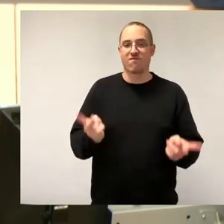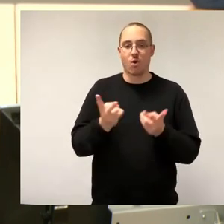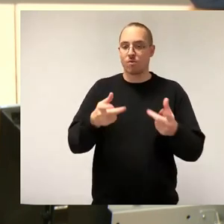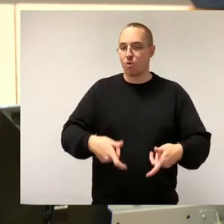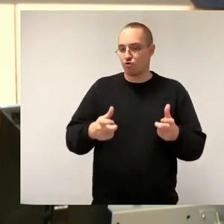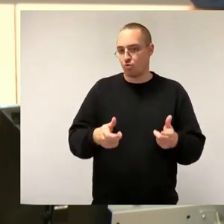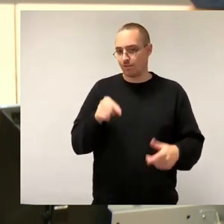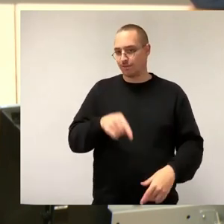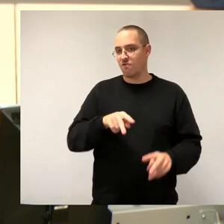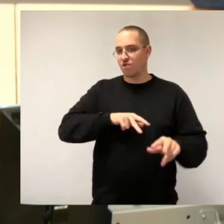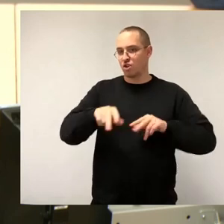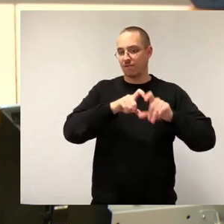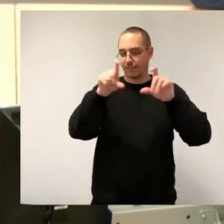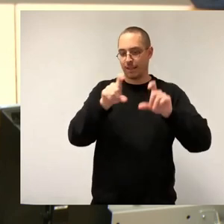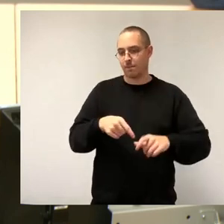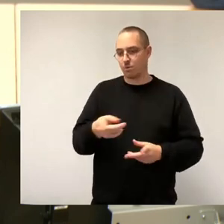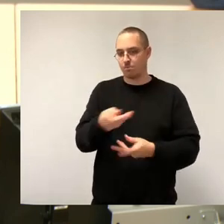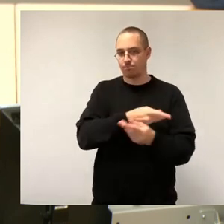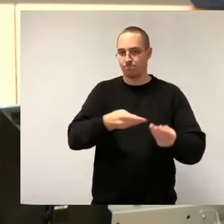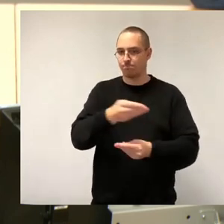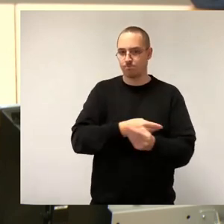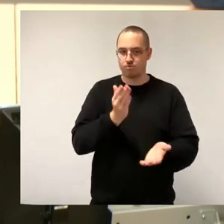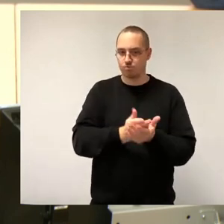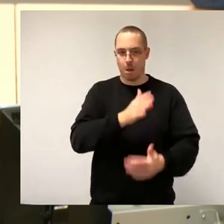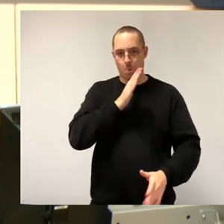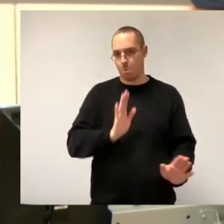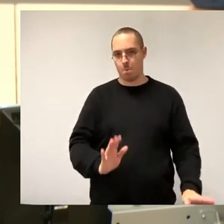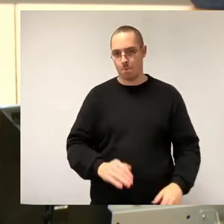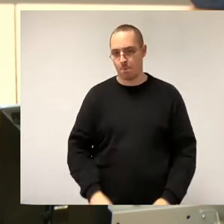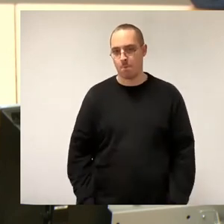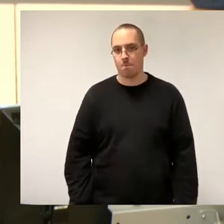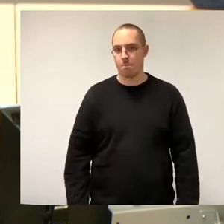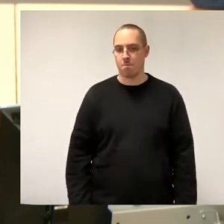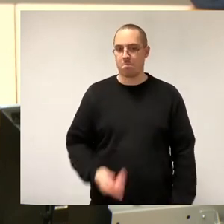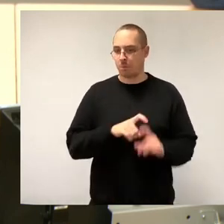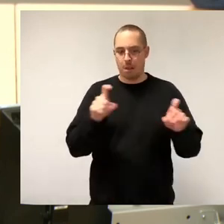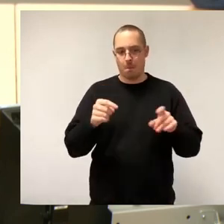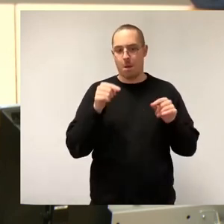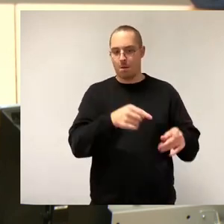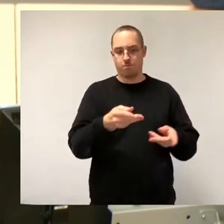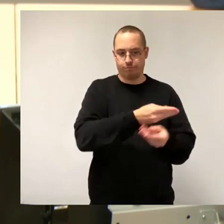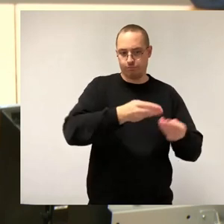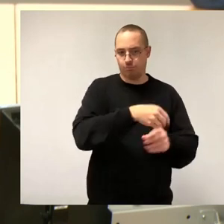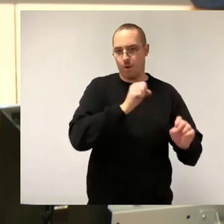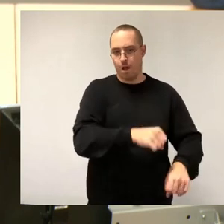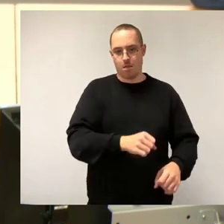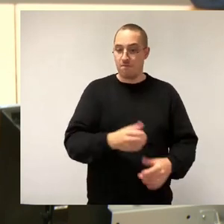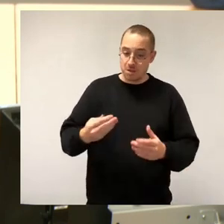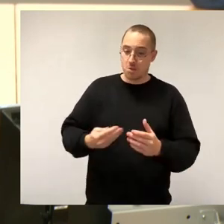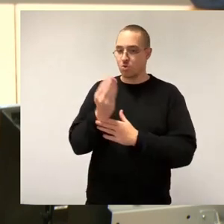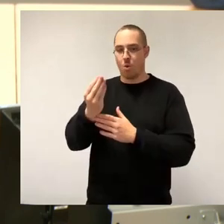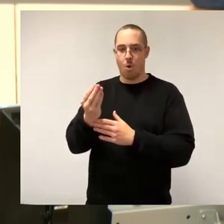in dieser Stadt gibt, miteinander bespricht. Ich finde, dort ist das Thema gut platziert. Und